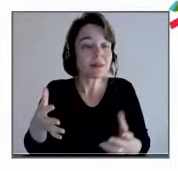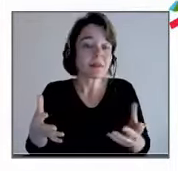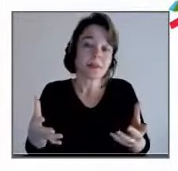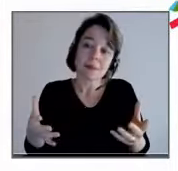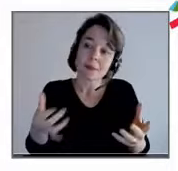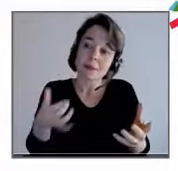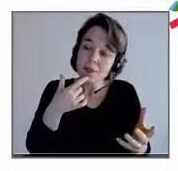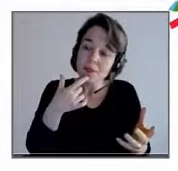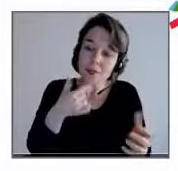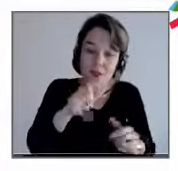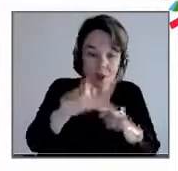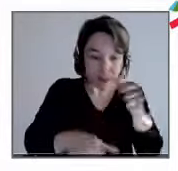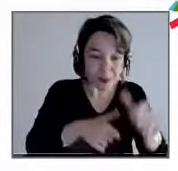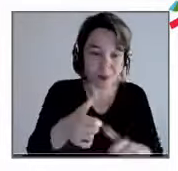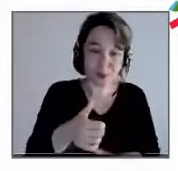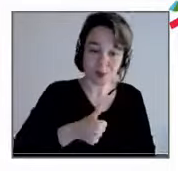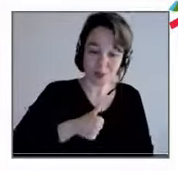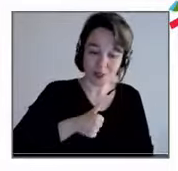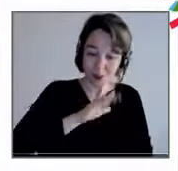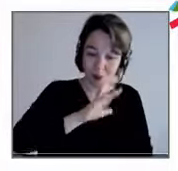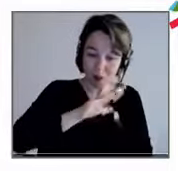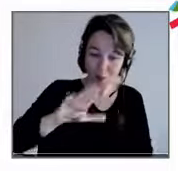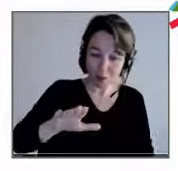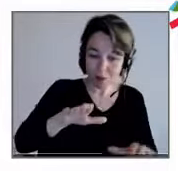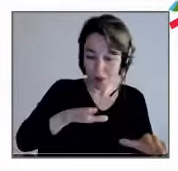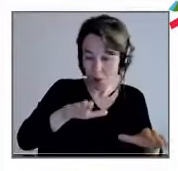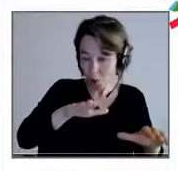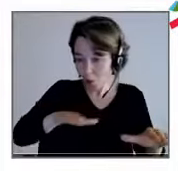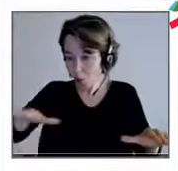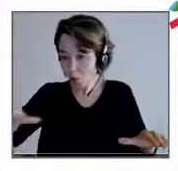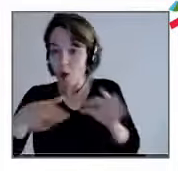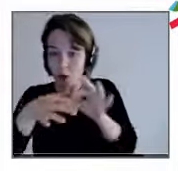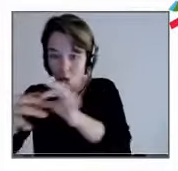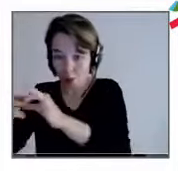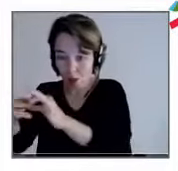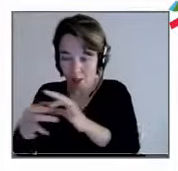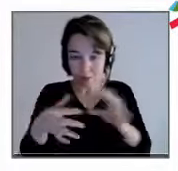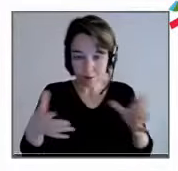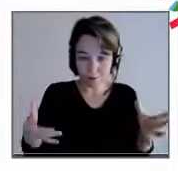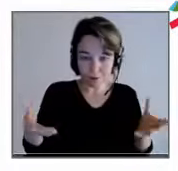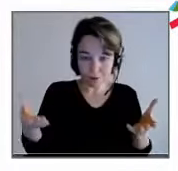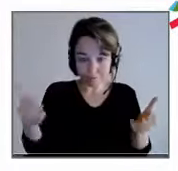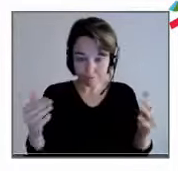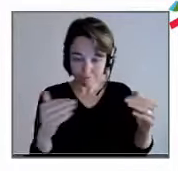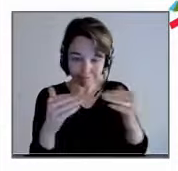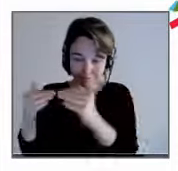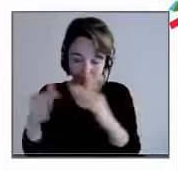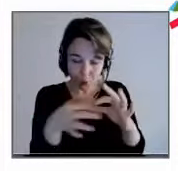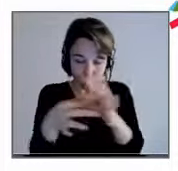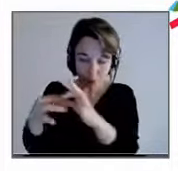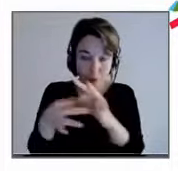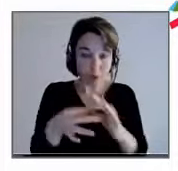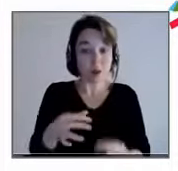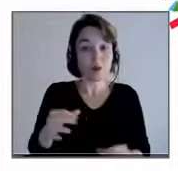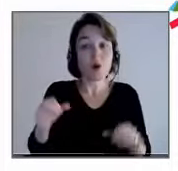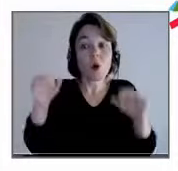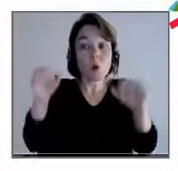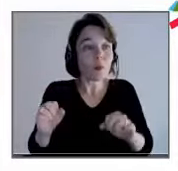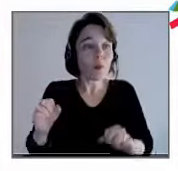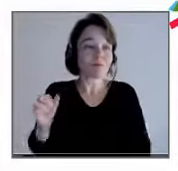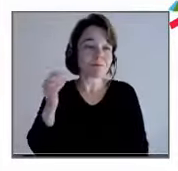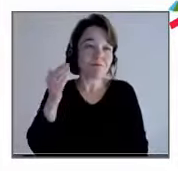et le collectif. Et il y a de nouveaux collectifs qui se créent. Là où il y a une souffrance au travail,